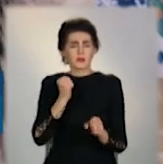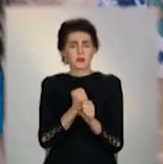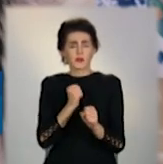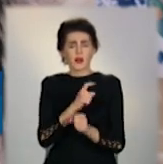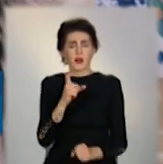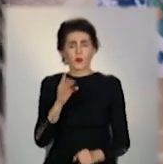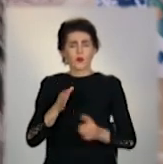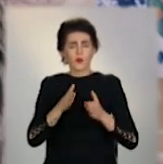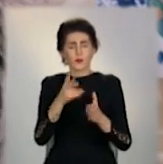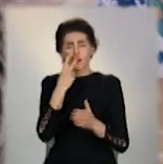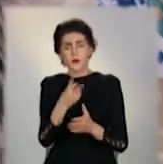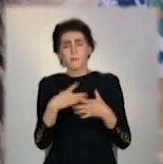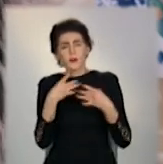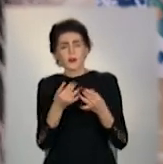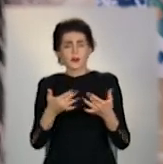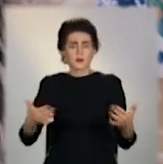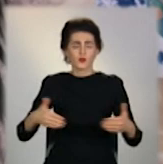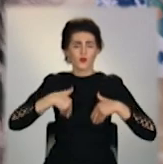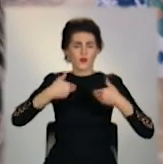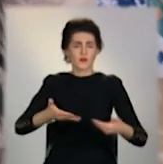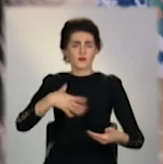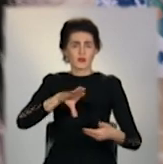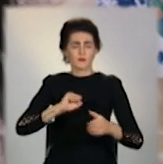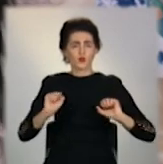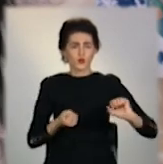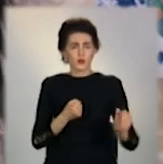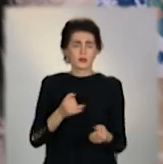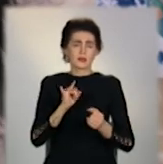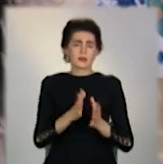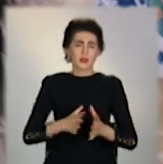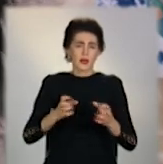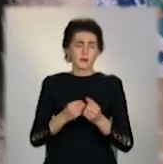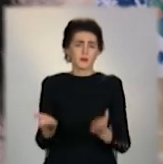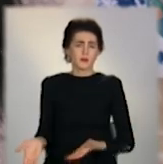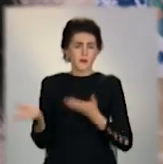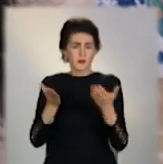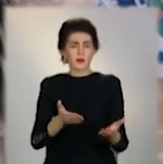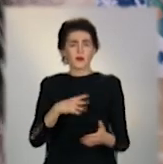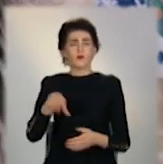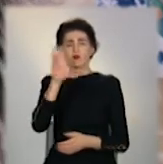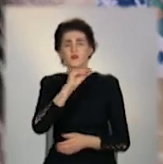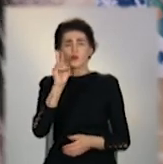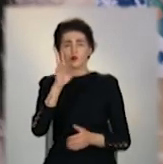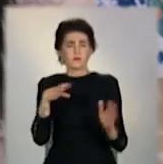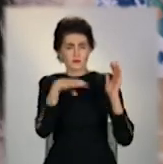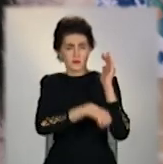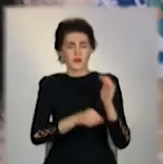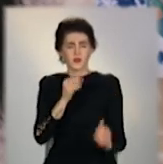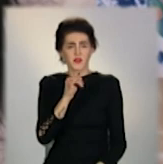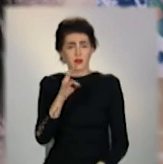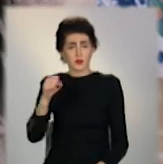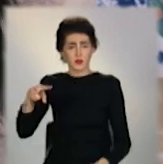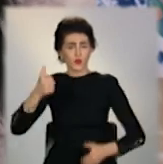ці міста магніти і рекомендувати їх іншим сімням для спільного посещення. Ми візьмемо роботу наших фіналістів і хлопців, які теж є